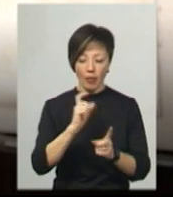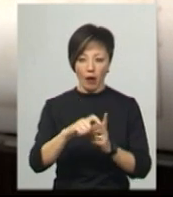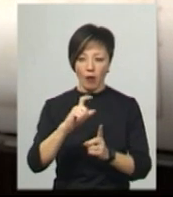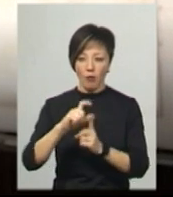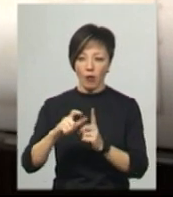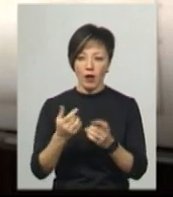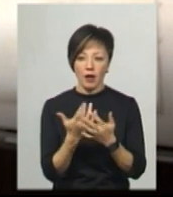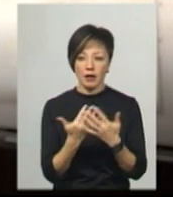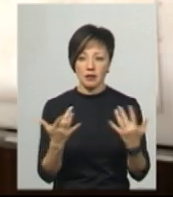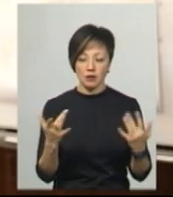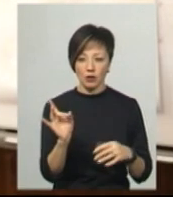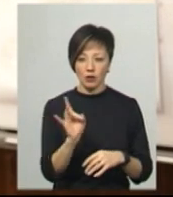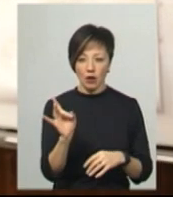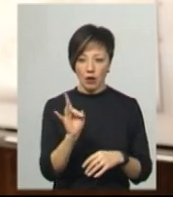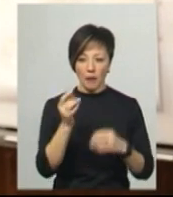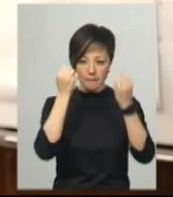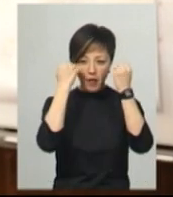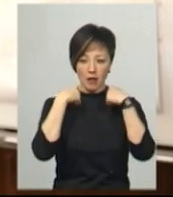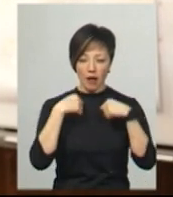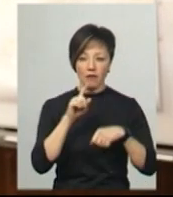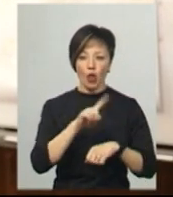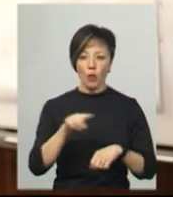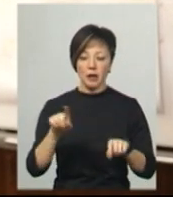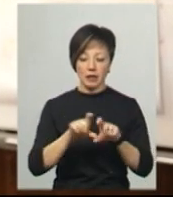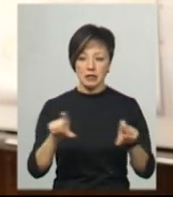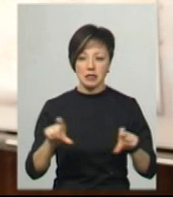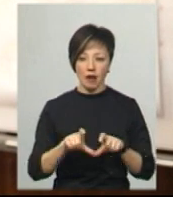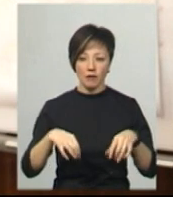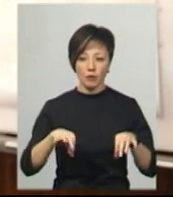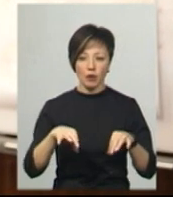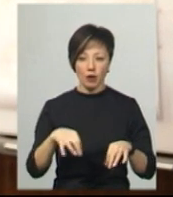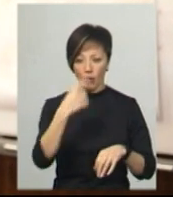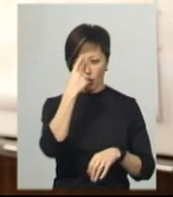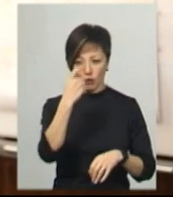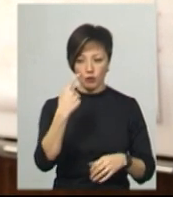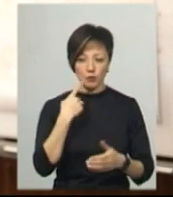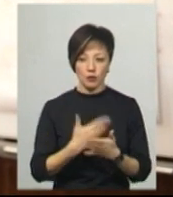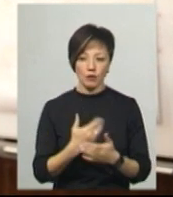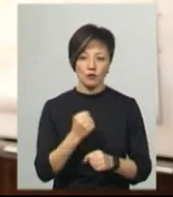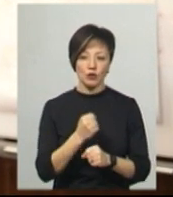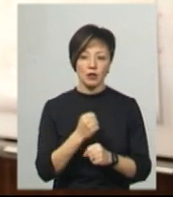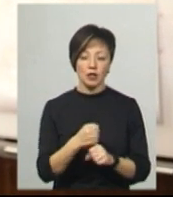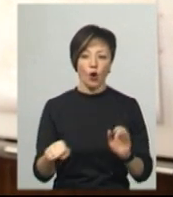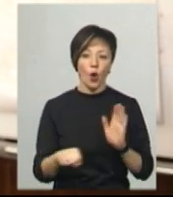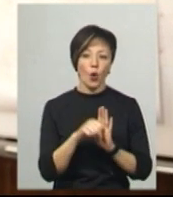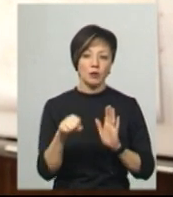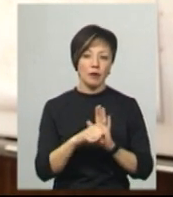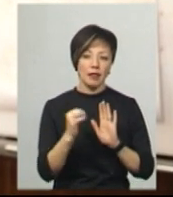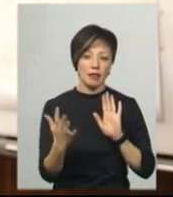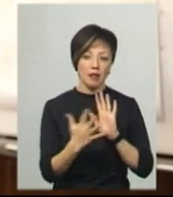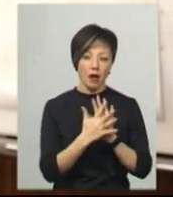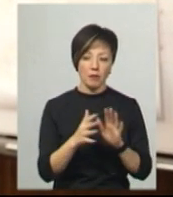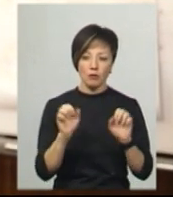калібру, балаклави, номерні знаки до автомобіля. Зловмисникам оголошено про підозру в ціні розбійного нападу, за що їм